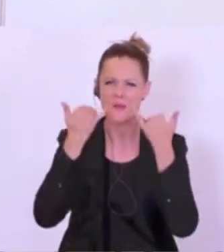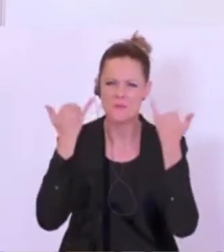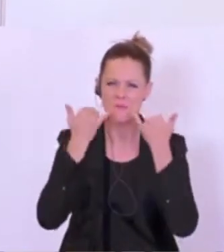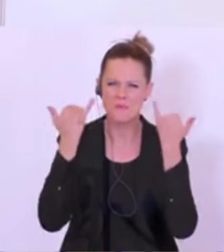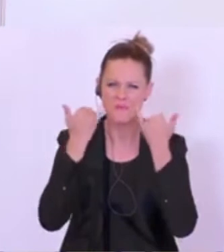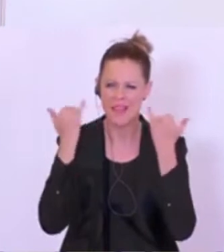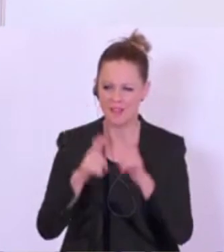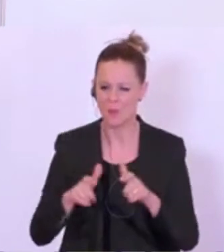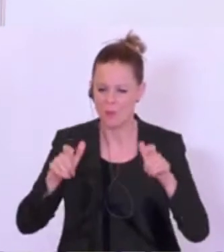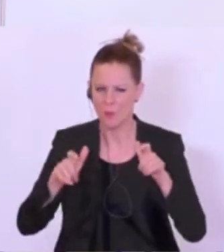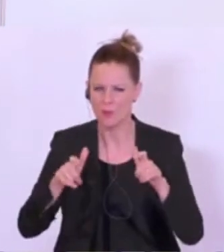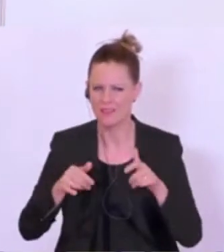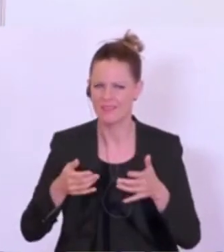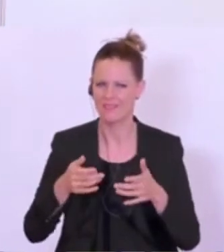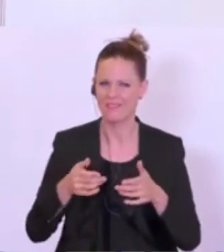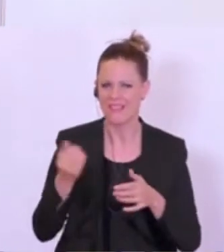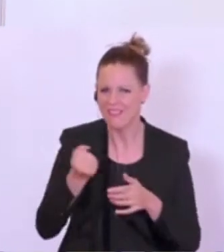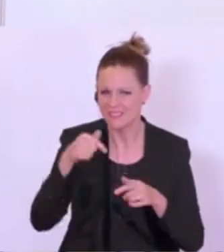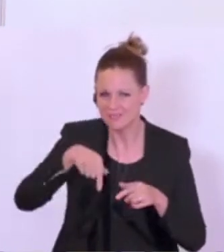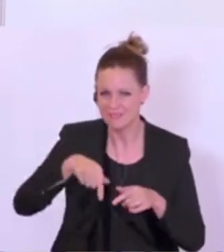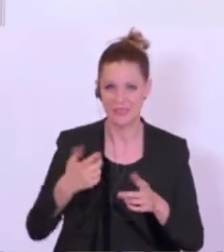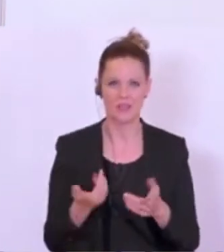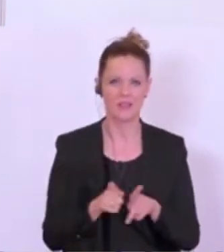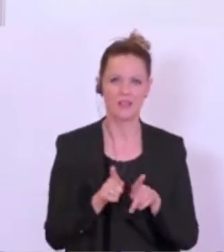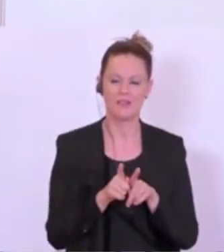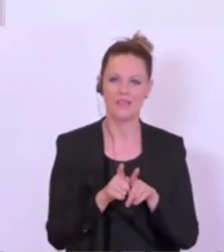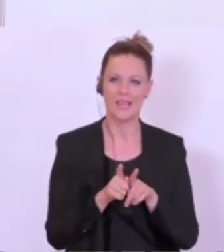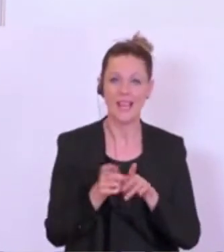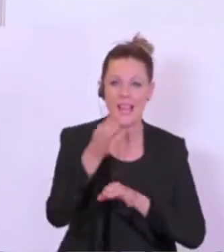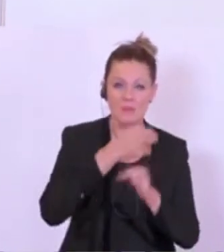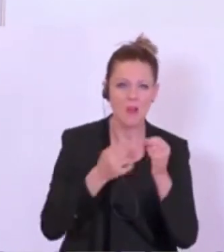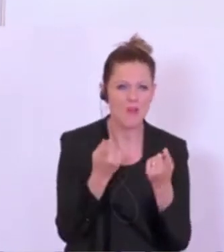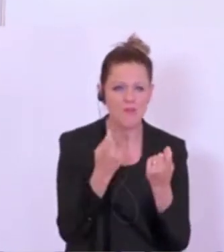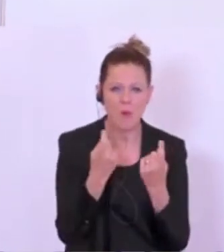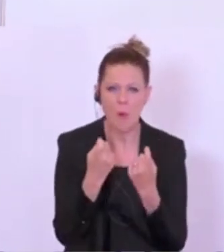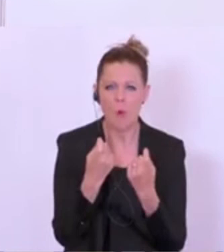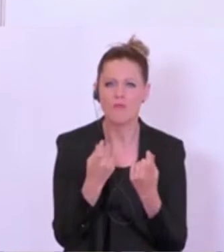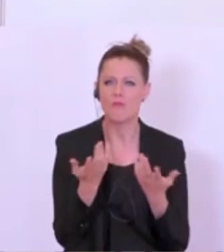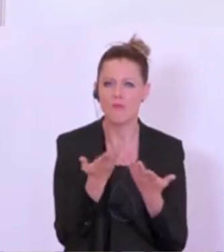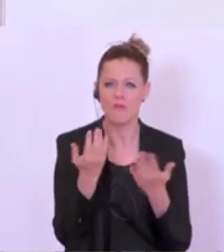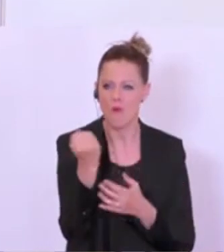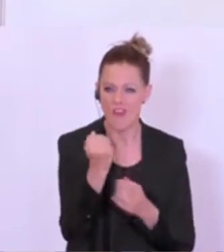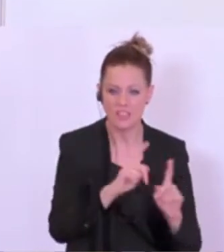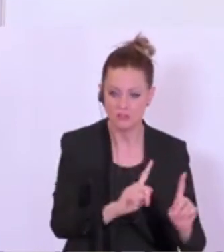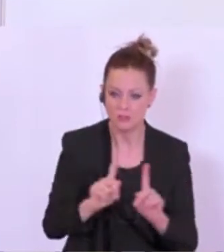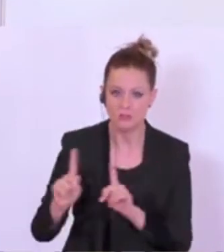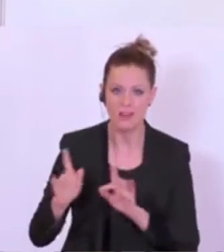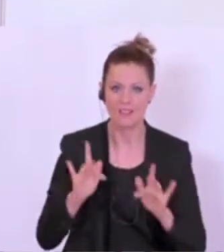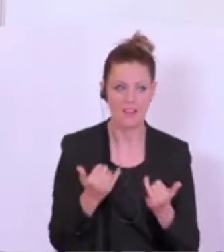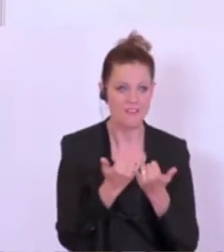und der Tränke, könnte man sagen, das ist die Förderung der Information darüber, wo sind die Wasserstellen, die ich aufsuchen kann als